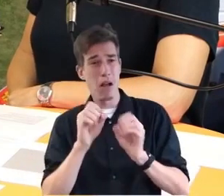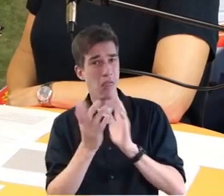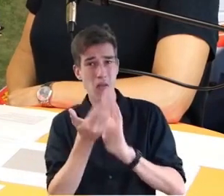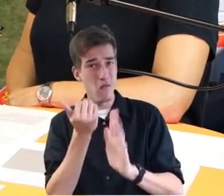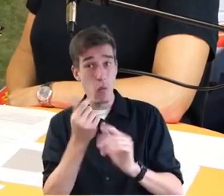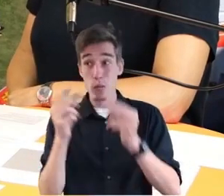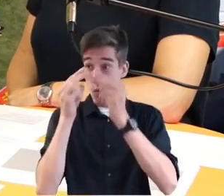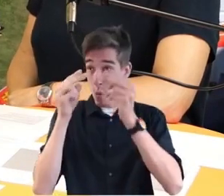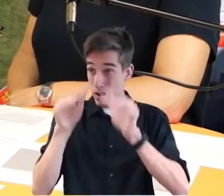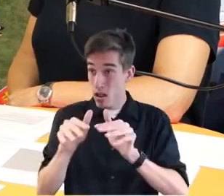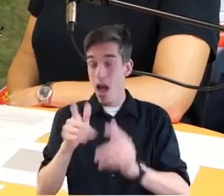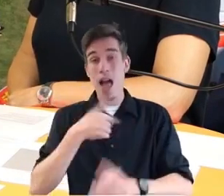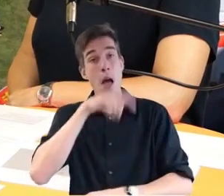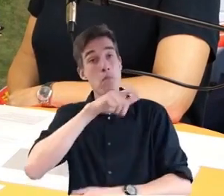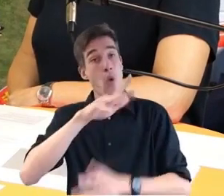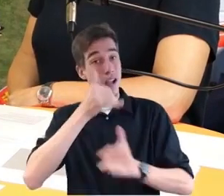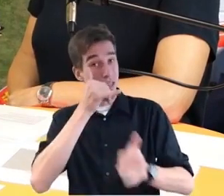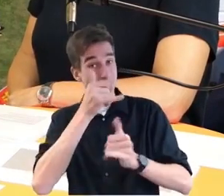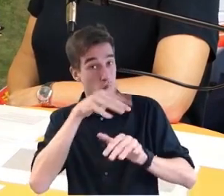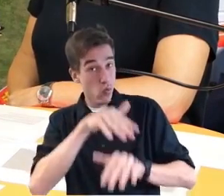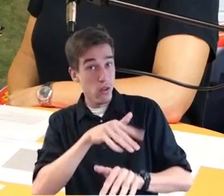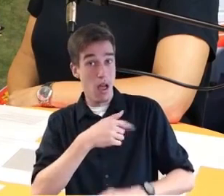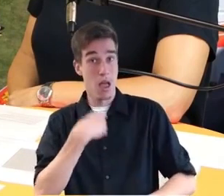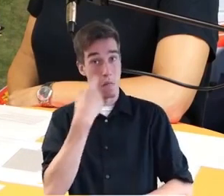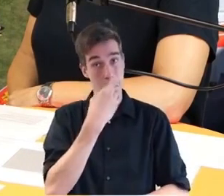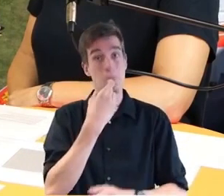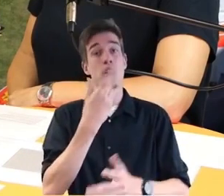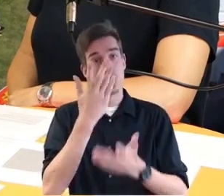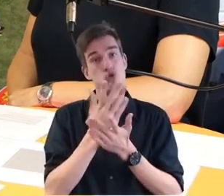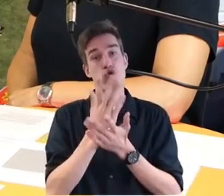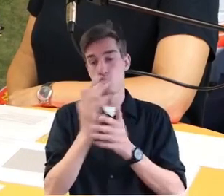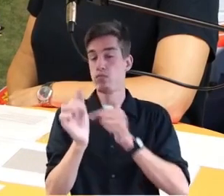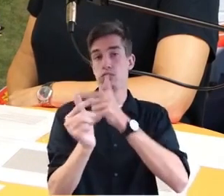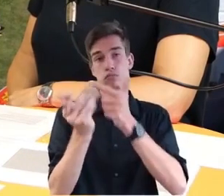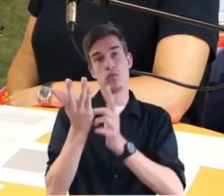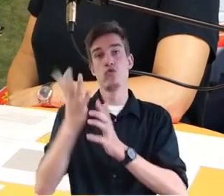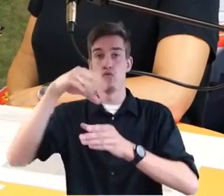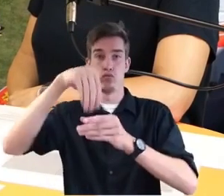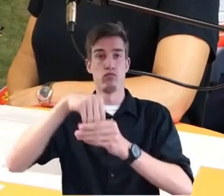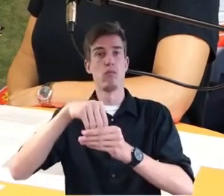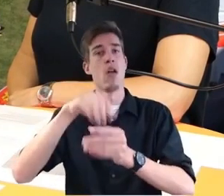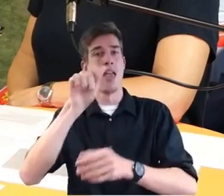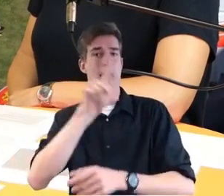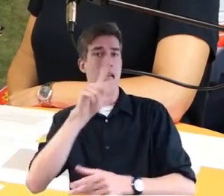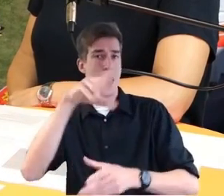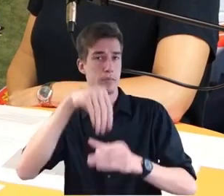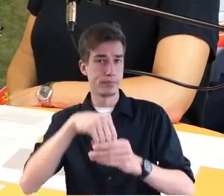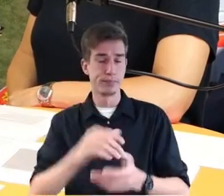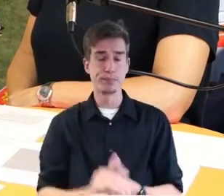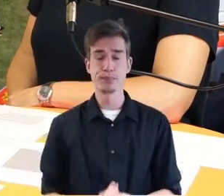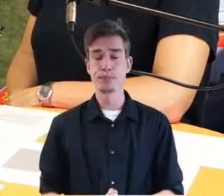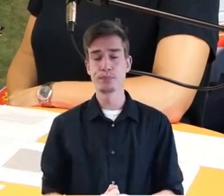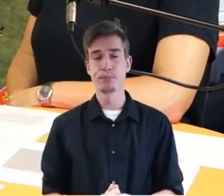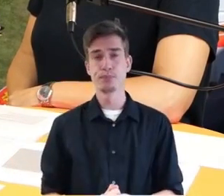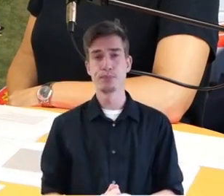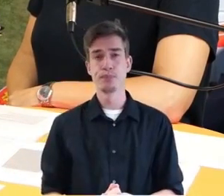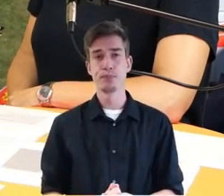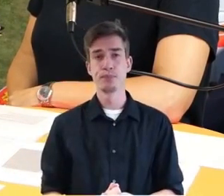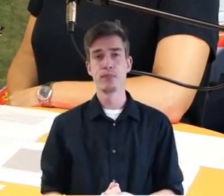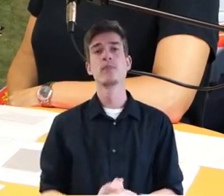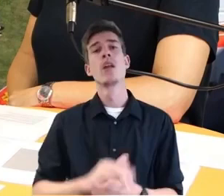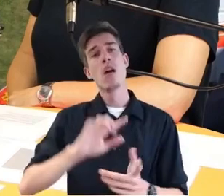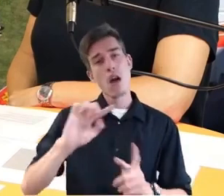Gibt es ein Bürgertelefon oder irgendwas derartiges? Das sind so die wesentlichen Elemente, die zu einer Warnmeldung gehören. Der zweite Ast, das sind unsere